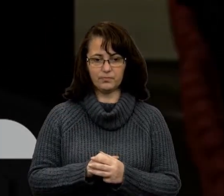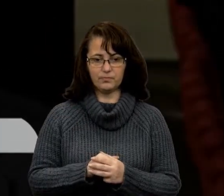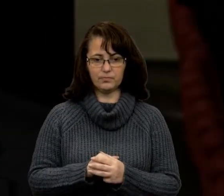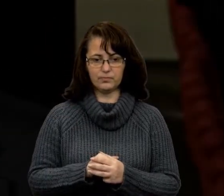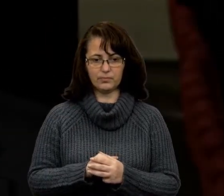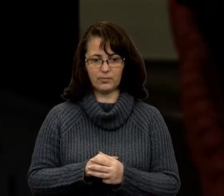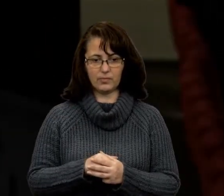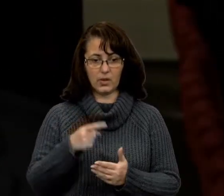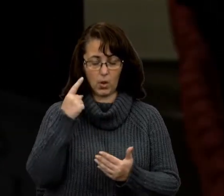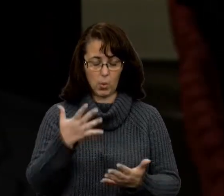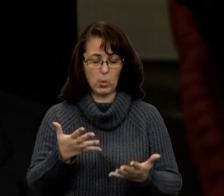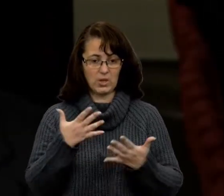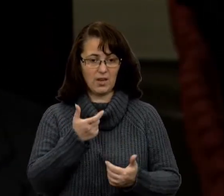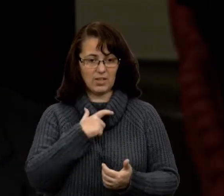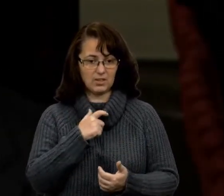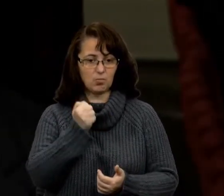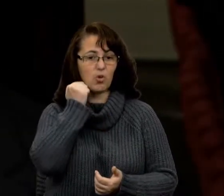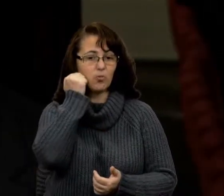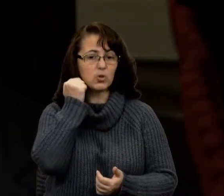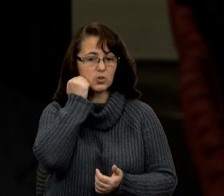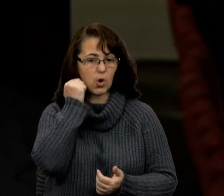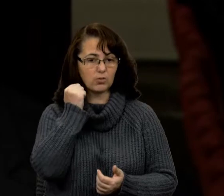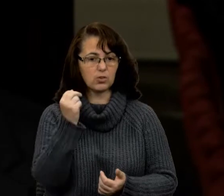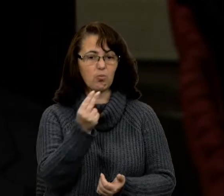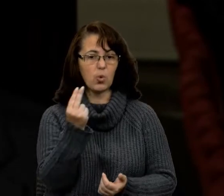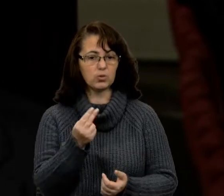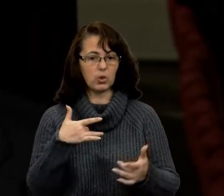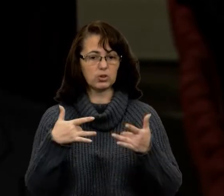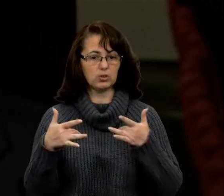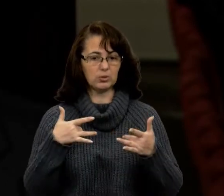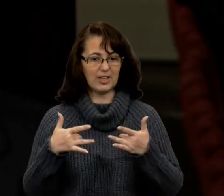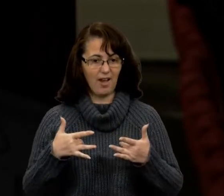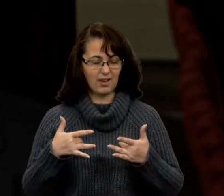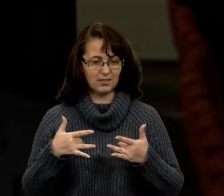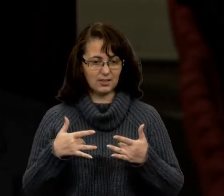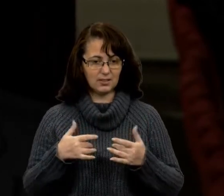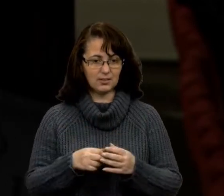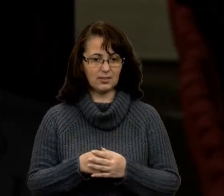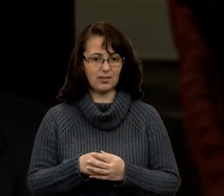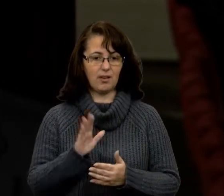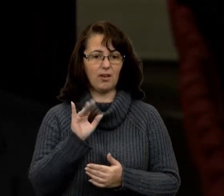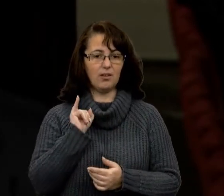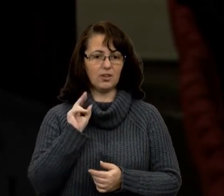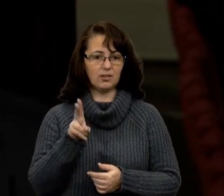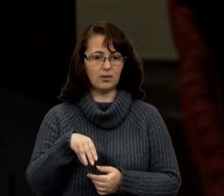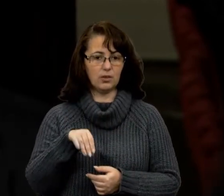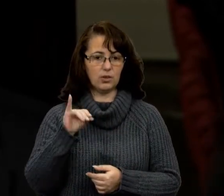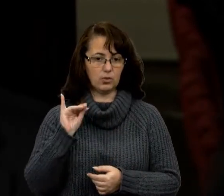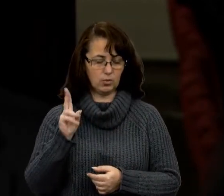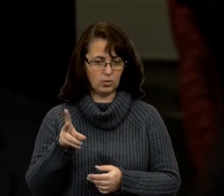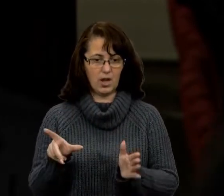І уявіть собі, в Московському художньому театрі Віктюк з Єфремовим